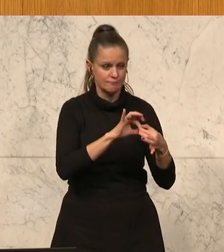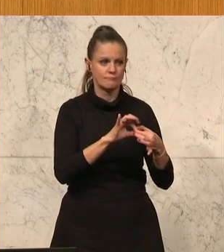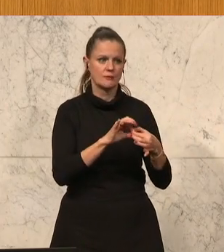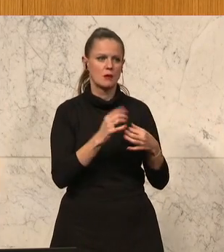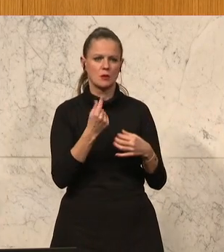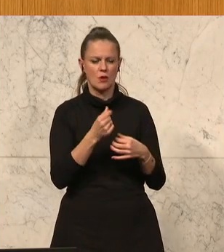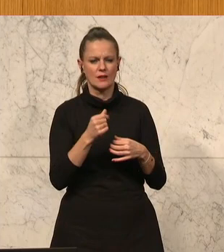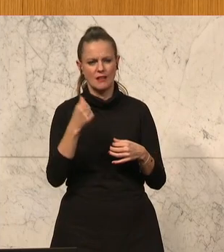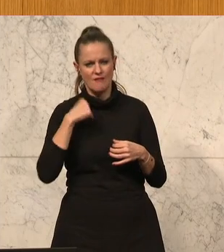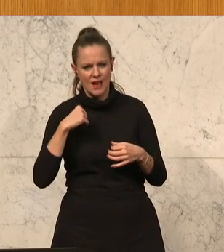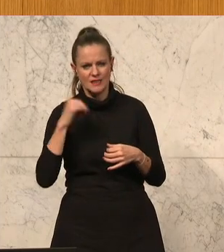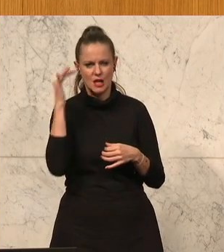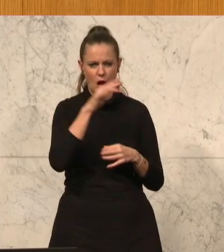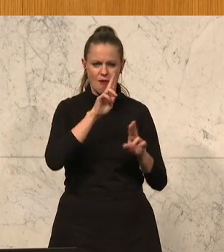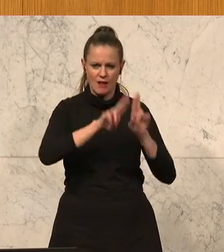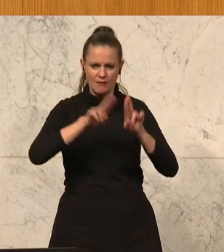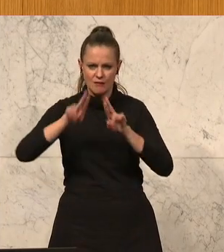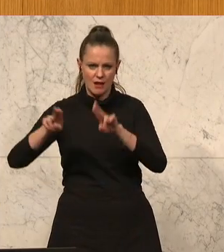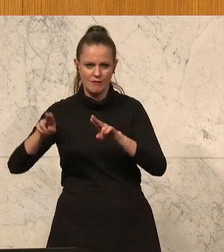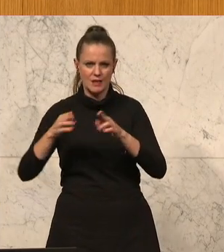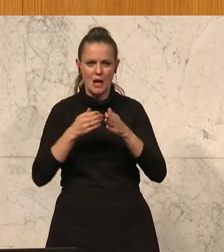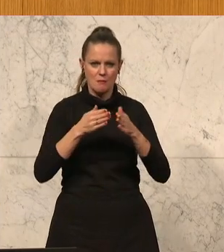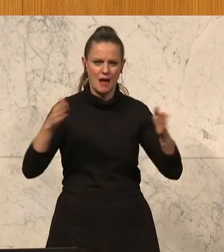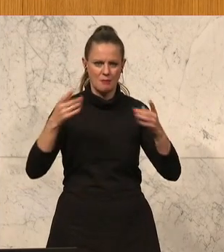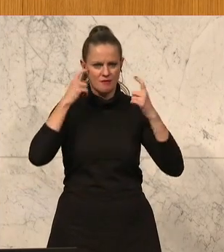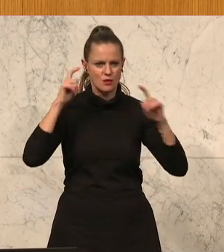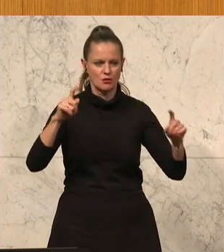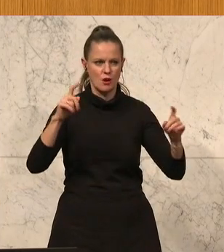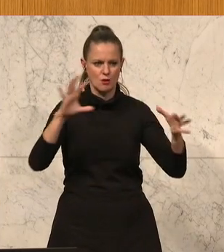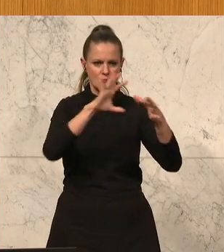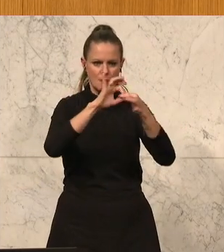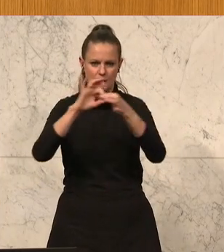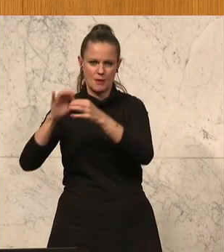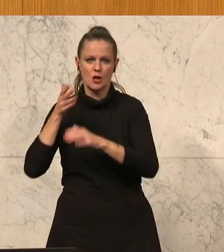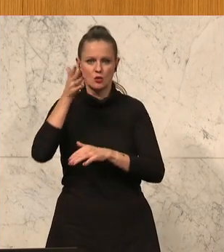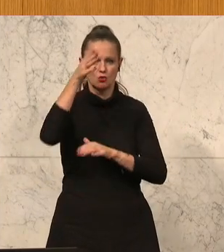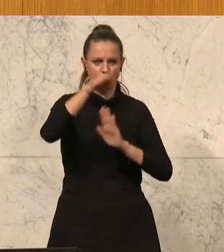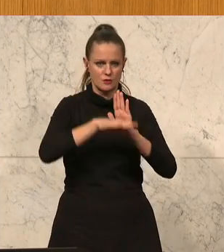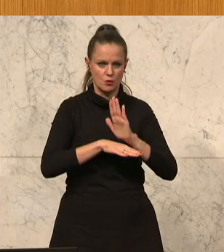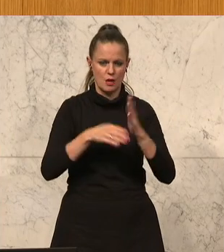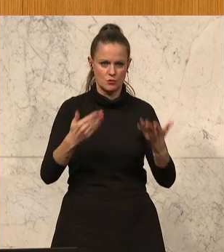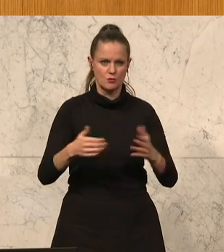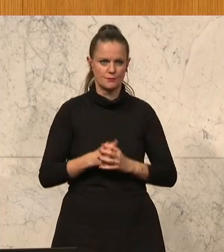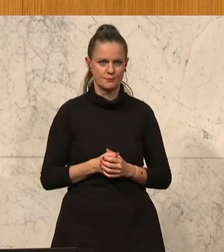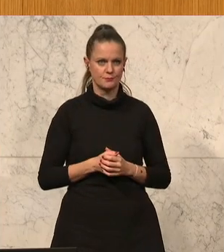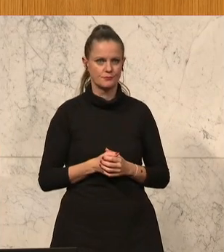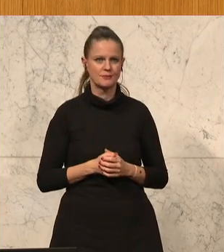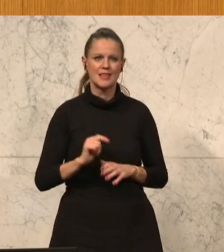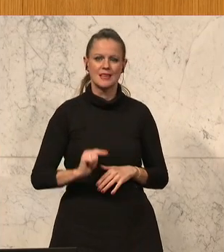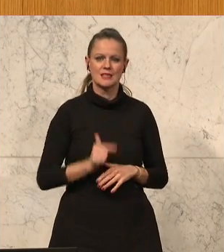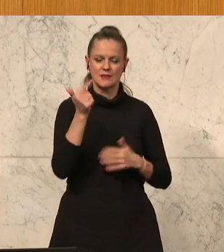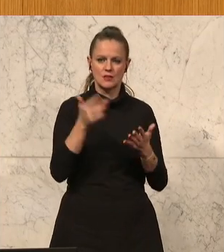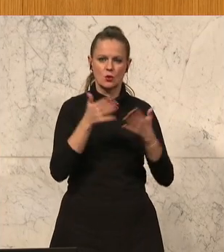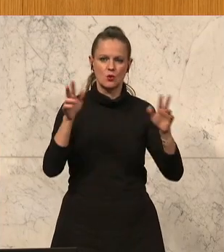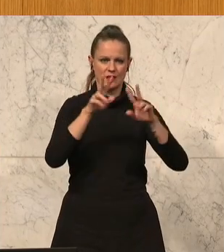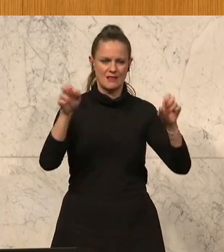weißen und grauen Flecken in der Breitbandversorgung zu schließen. Das ist Zukunft, das ist ein Zukunftsprogramm. Ein zweiter großer